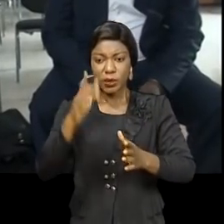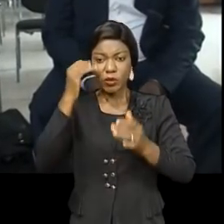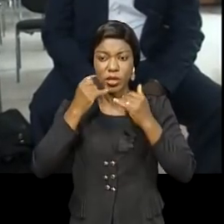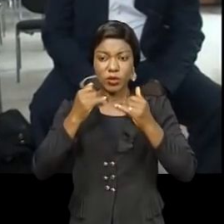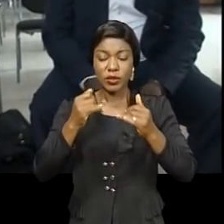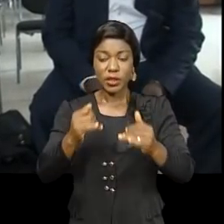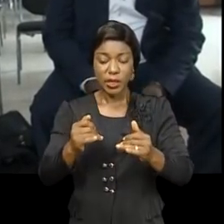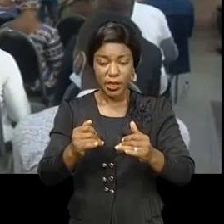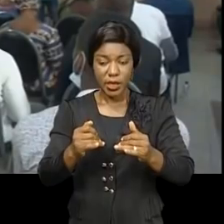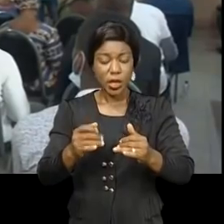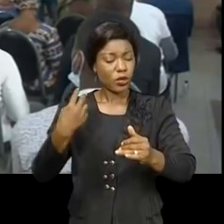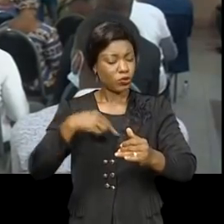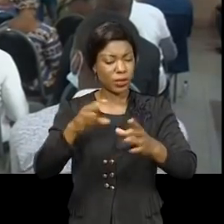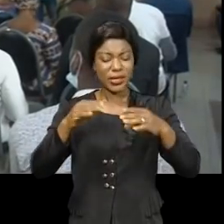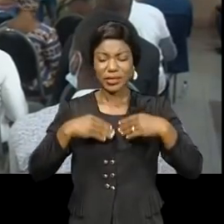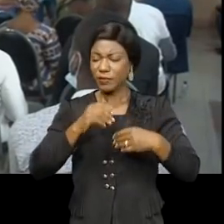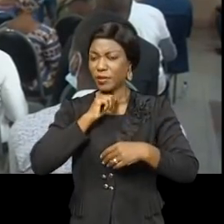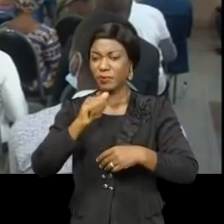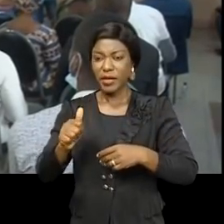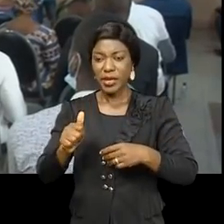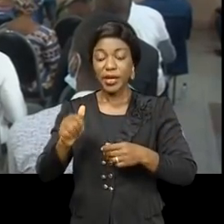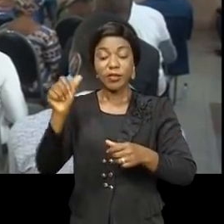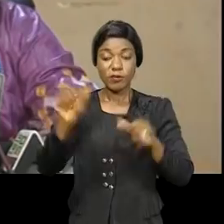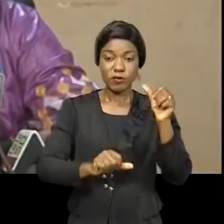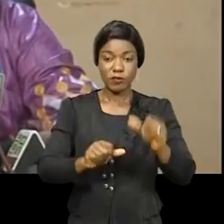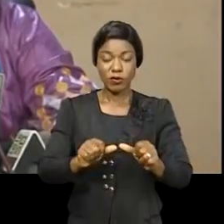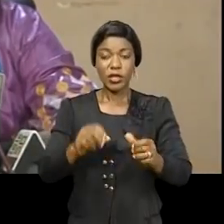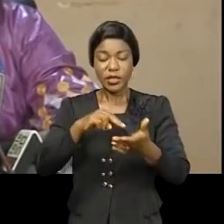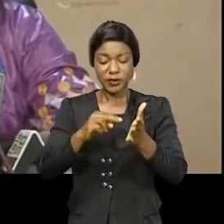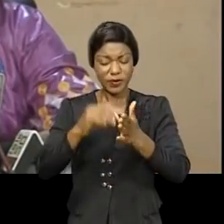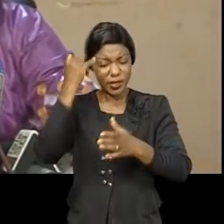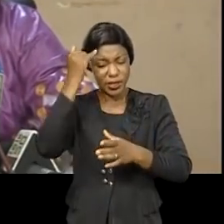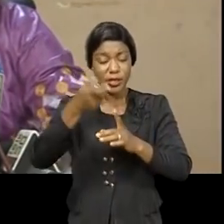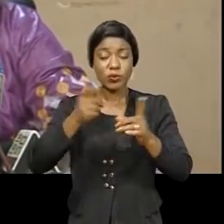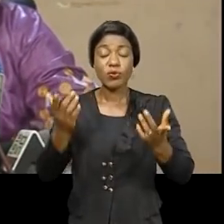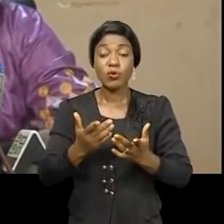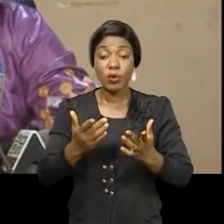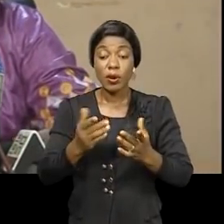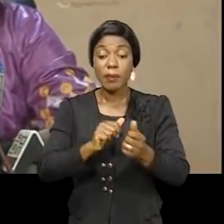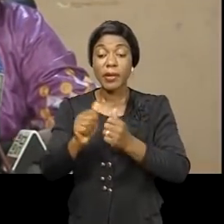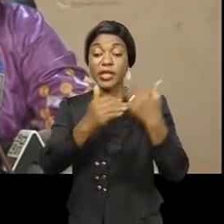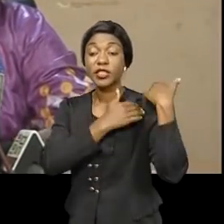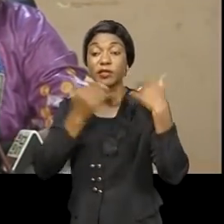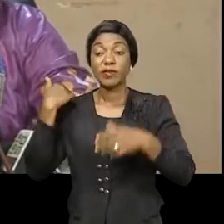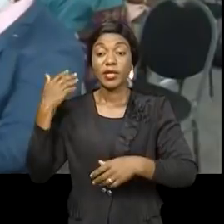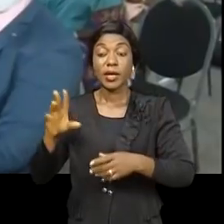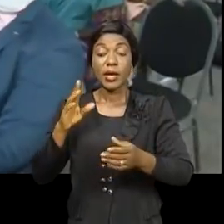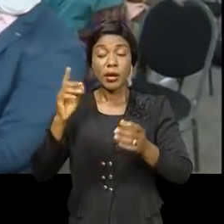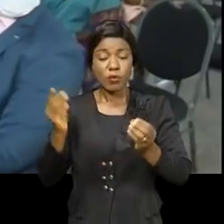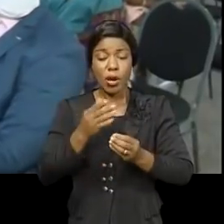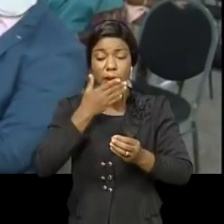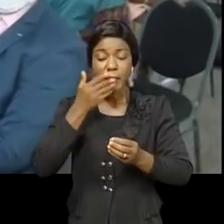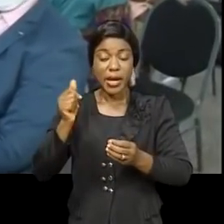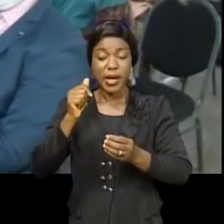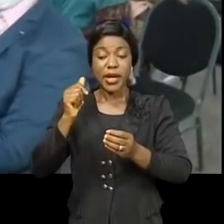la campagne Tolérance Zéro. Démarche prônée par le chef de l'État, Félix Antoine Tisekedi, sur les violences faites aux femmes et jeunes